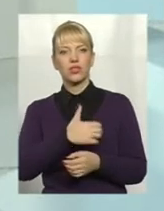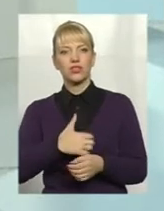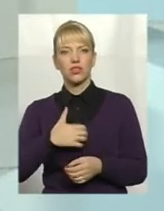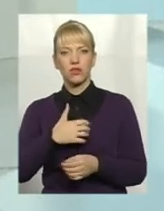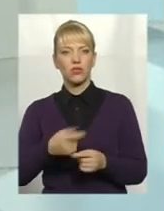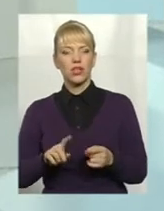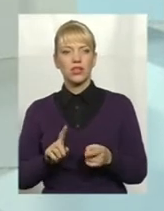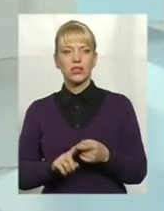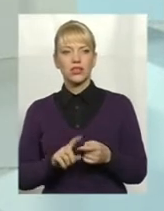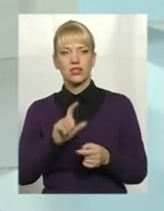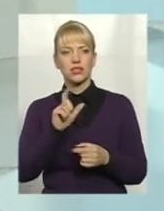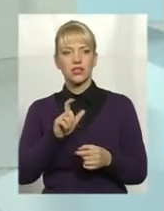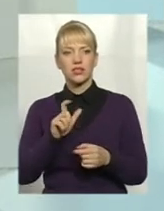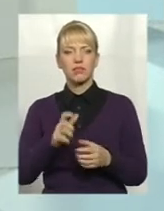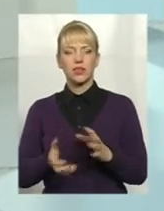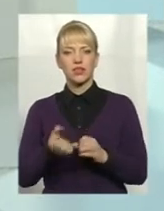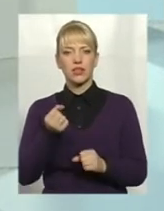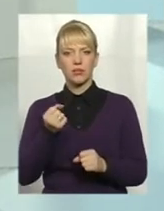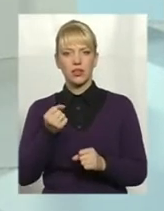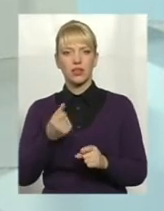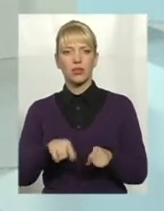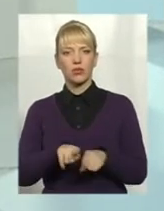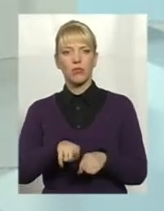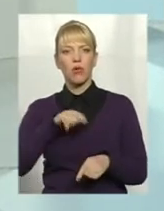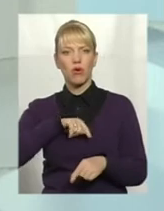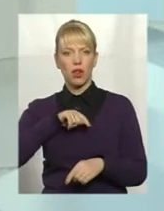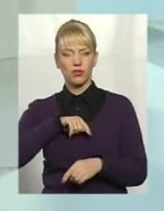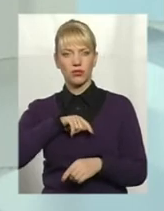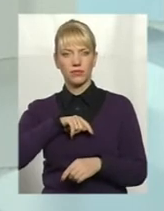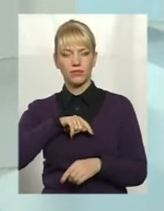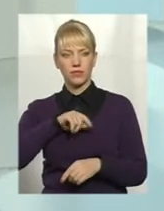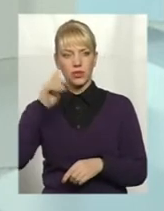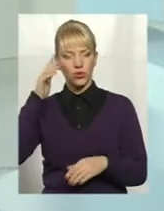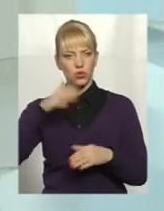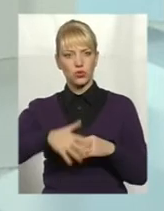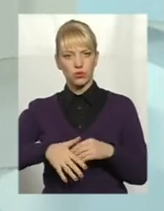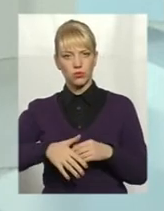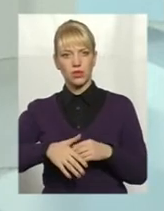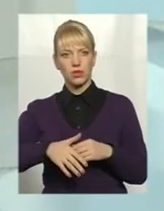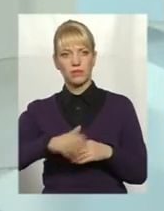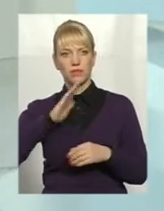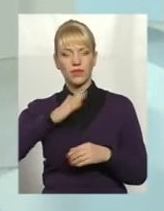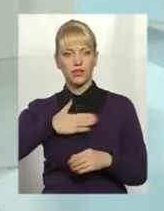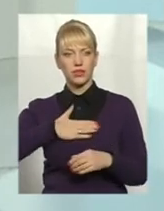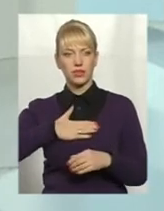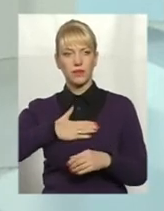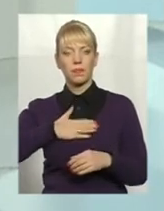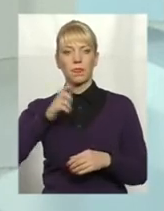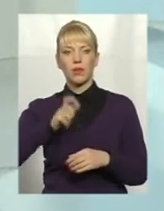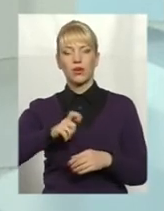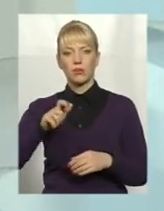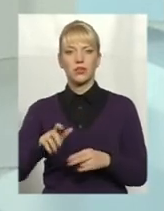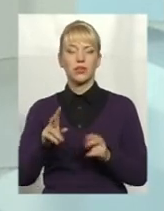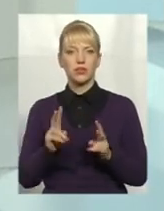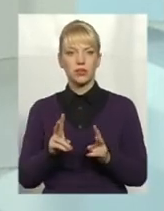із підтримки такої моральної зрозумінням наших громадян, які